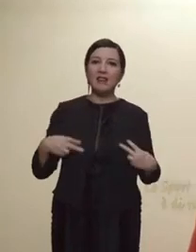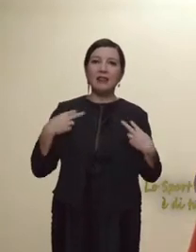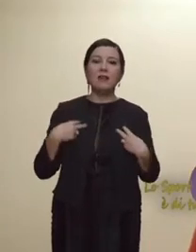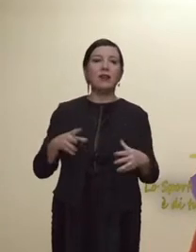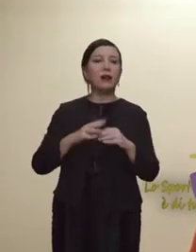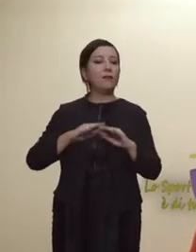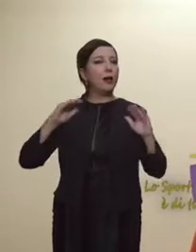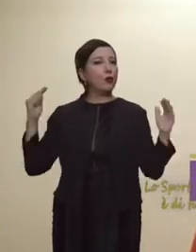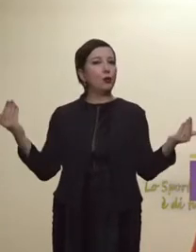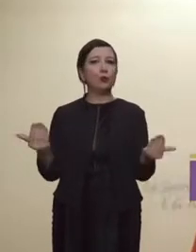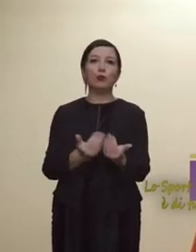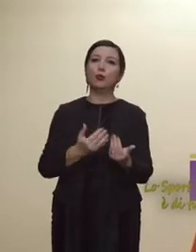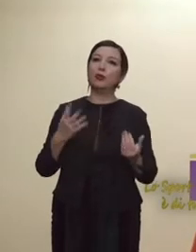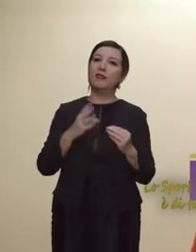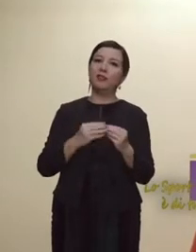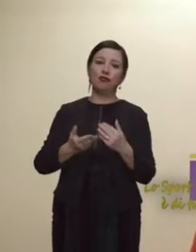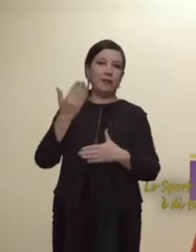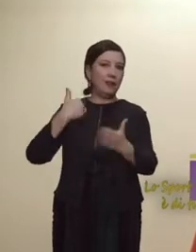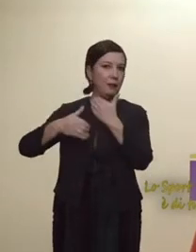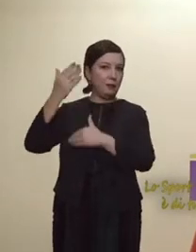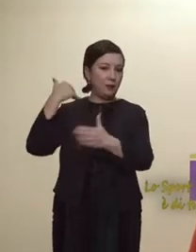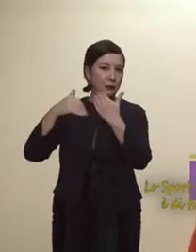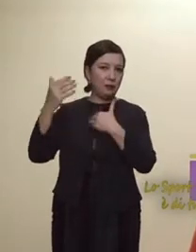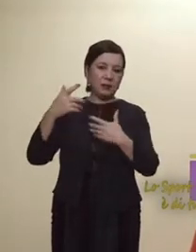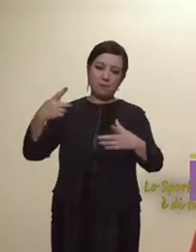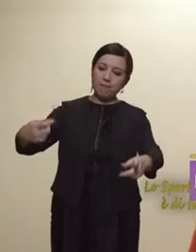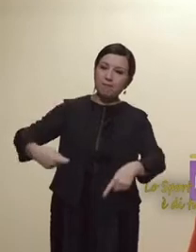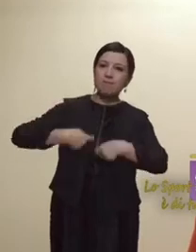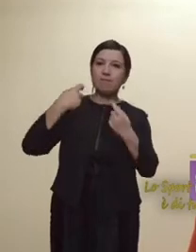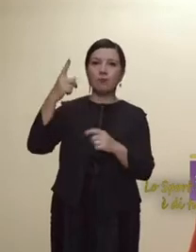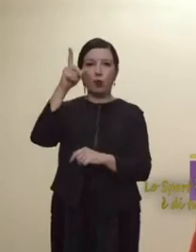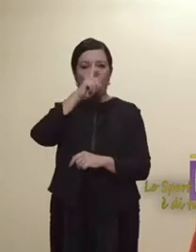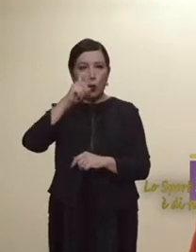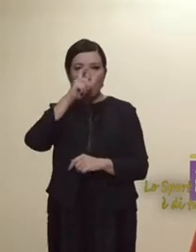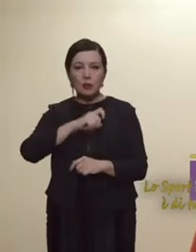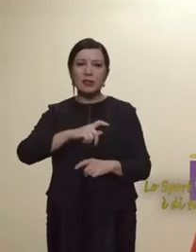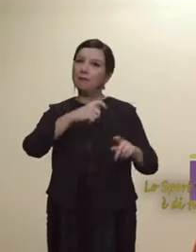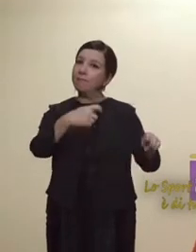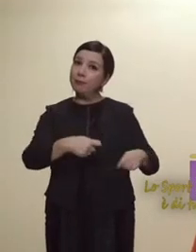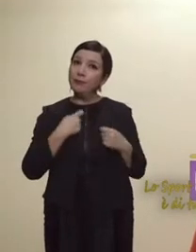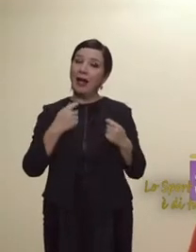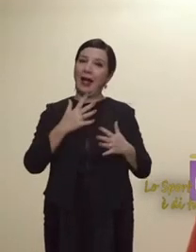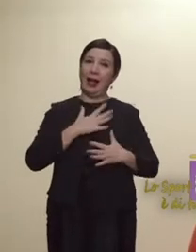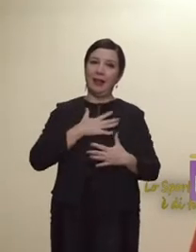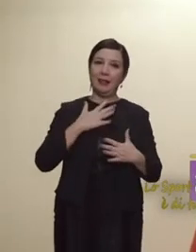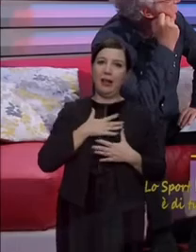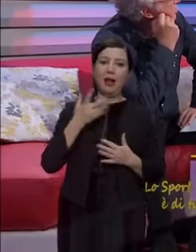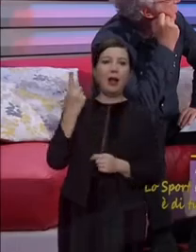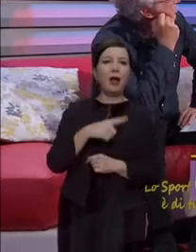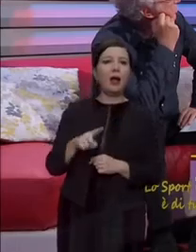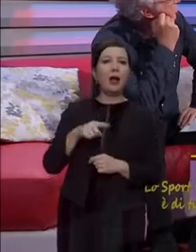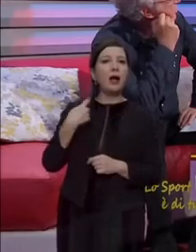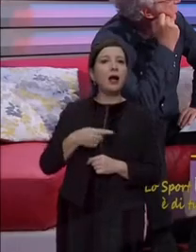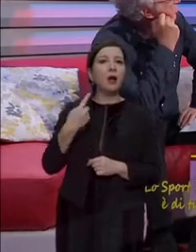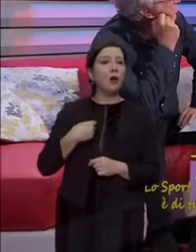tornare a fare tutto quello che facevi prima quindi mi ha spinto la curiosità mi ha spinto l'età e il fatto